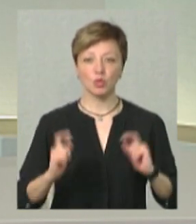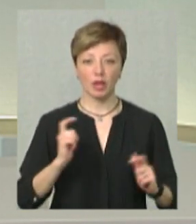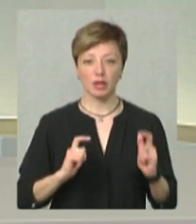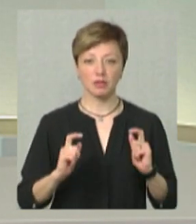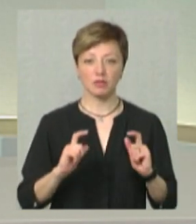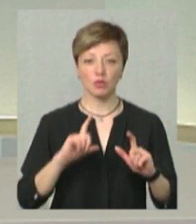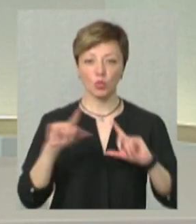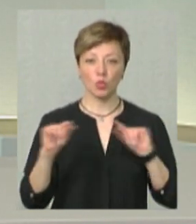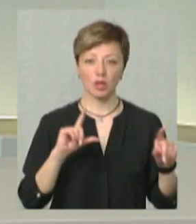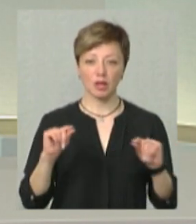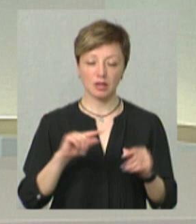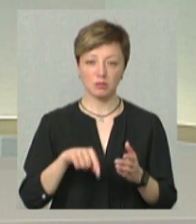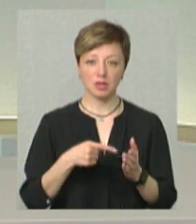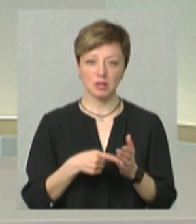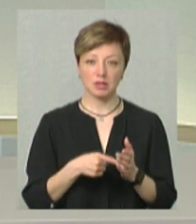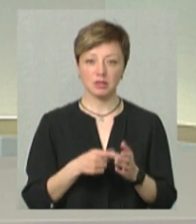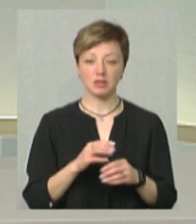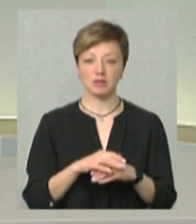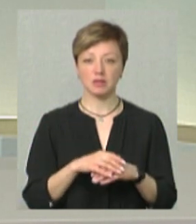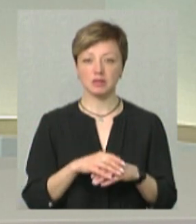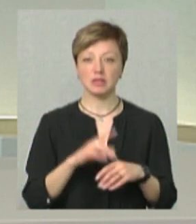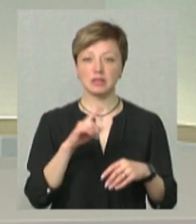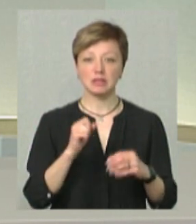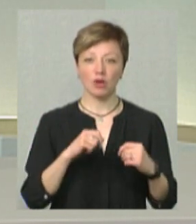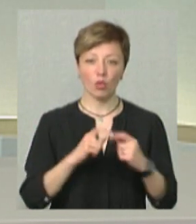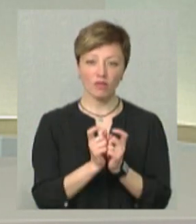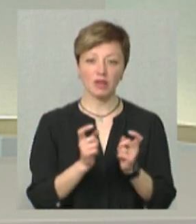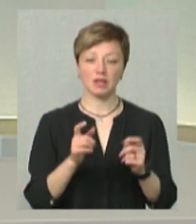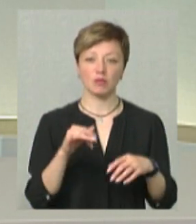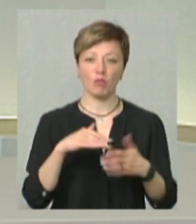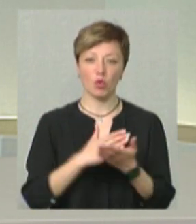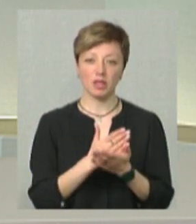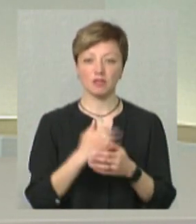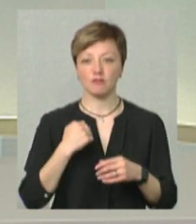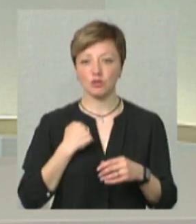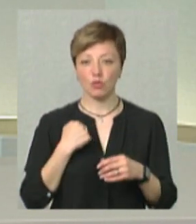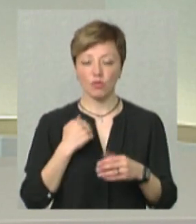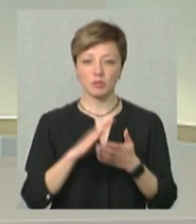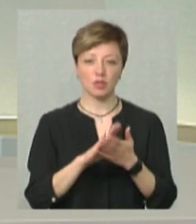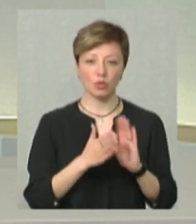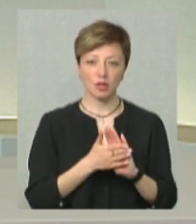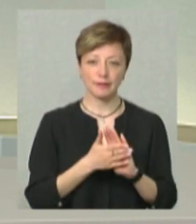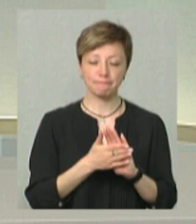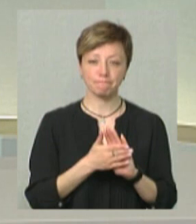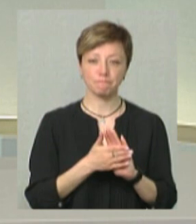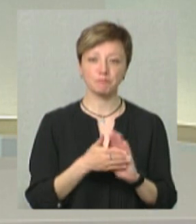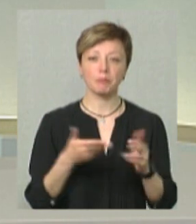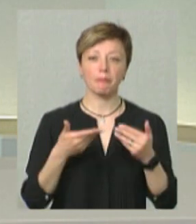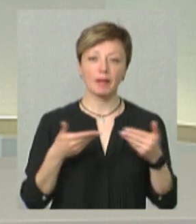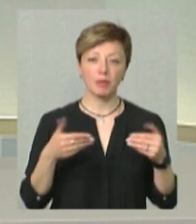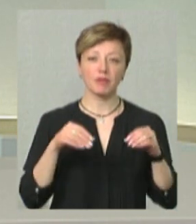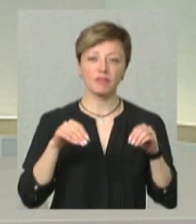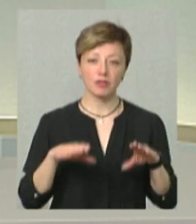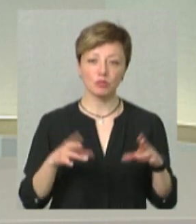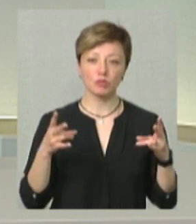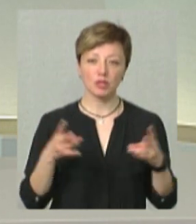уїхала з міста. Тобто, і за конфлікт, і за політичну, і військову ситуацію. І ми вирішили,